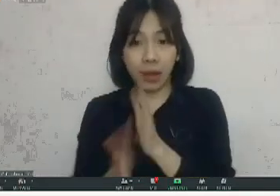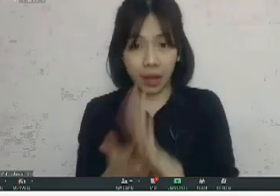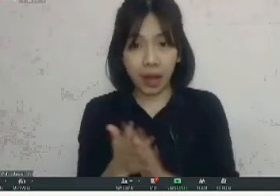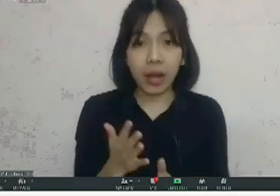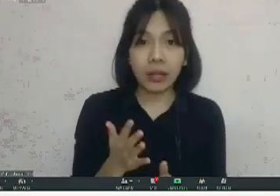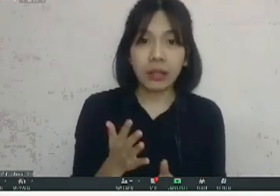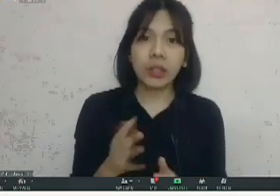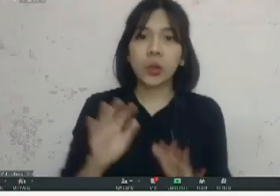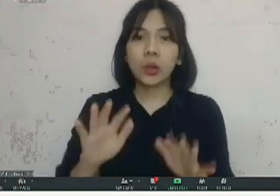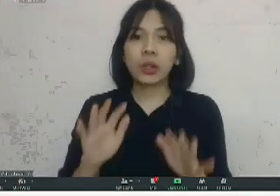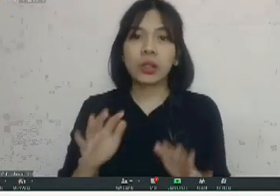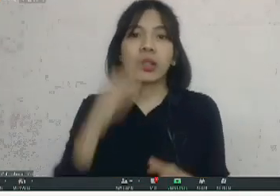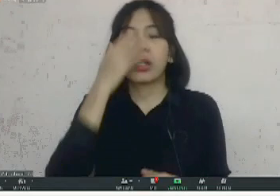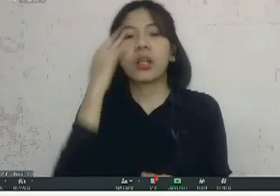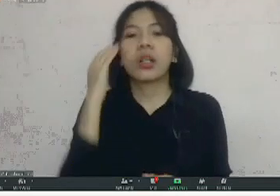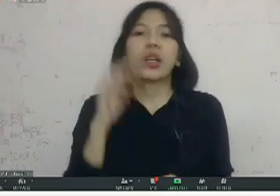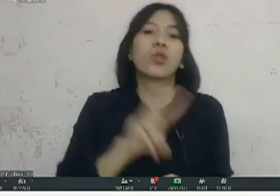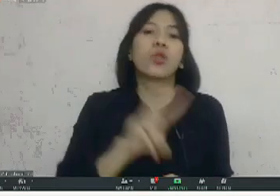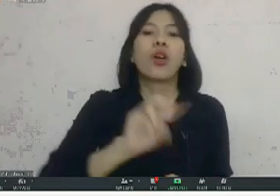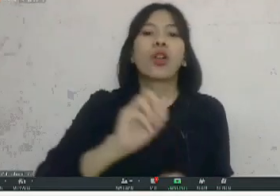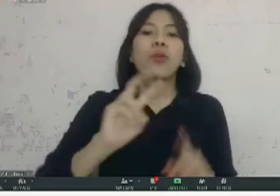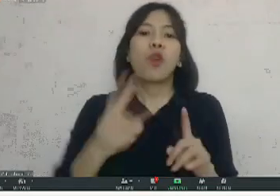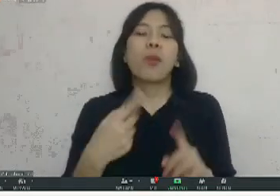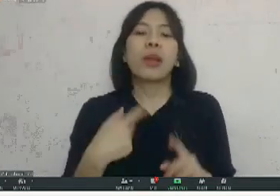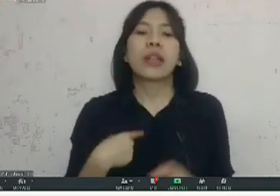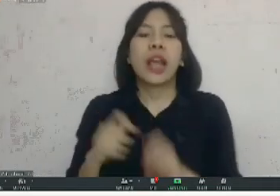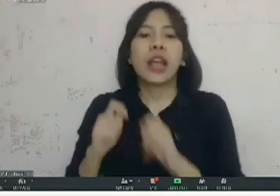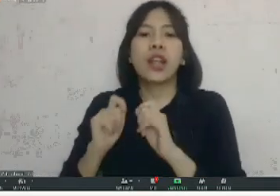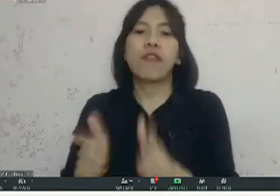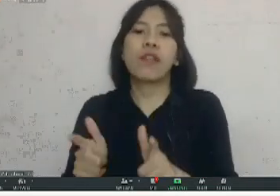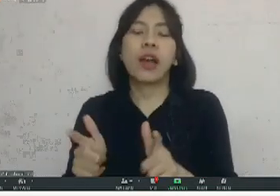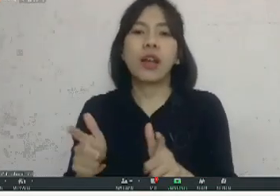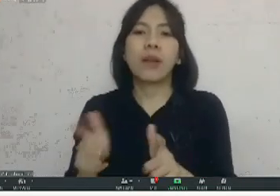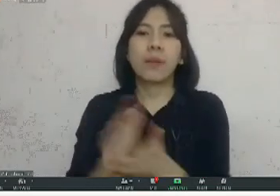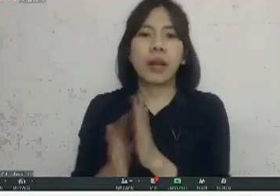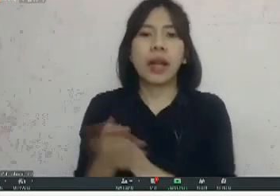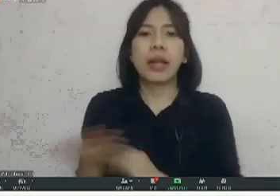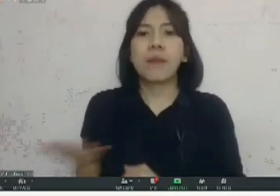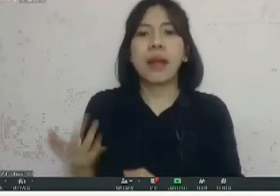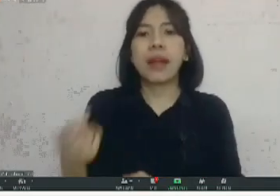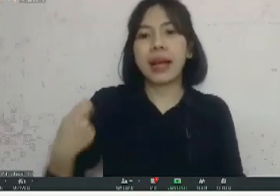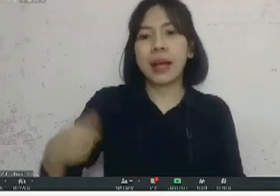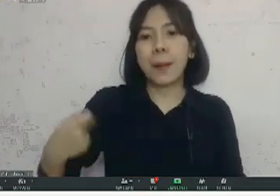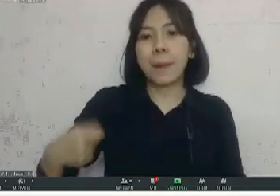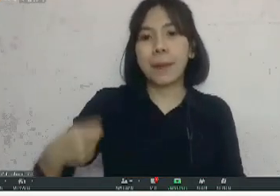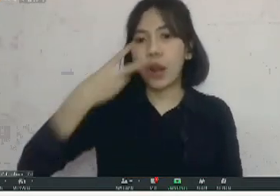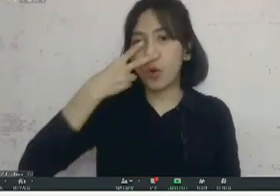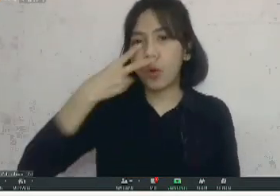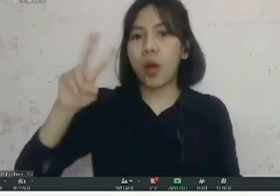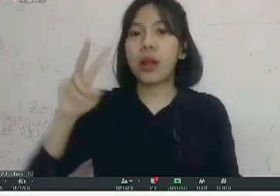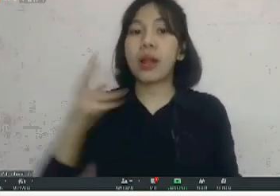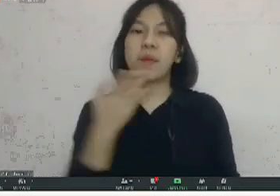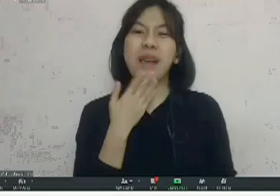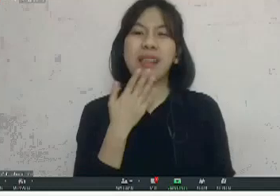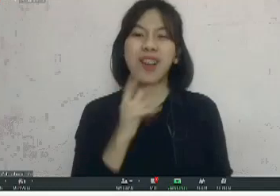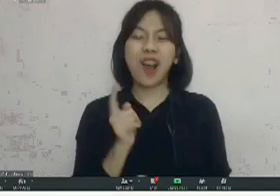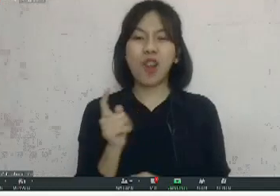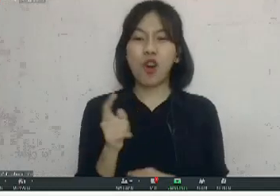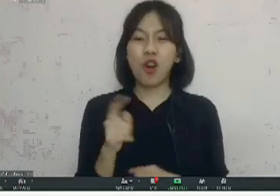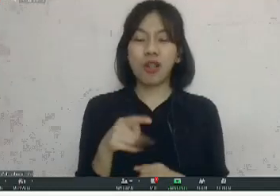sebentar, saya 2012 pernah ikut seleksi di Kementerian Luar Negeri waktu itu karena kan biasanya keluarannya Sastra Inggris itu biasanya